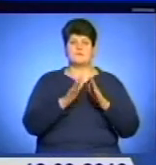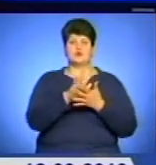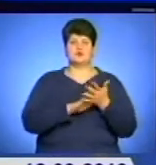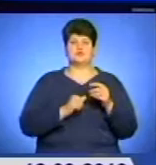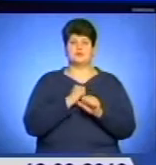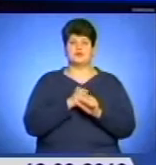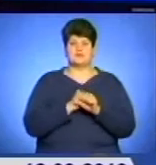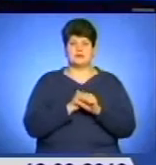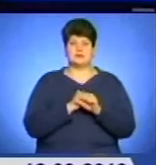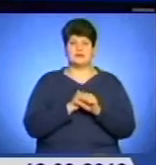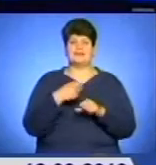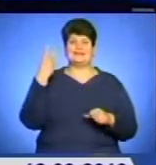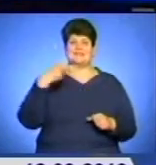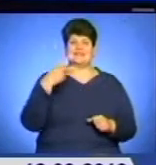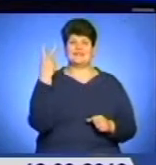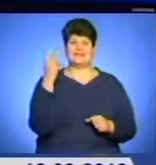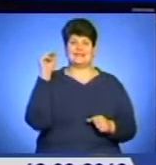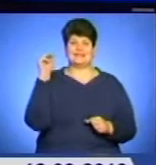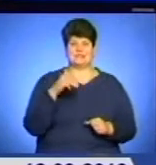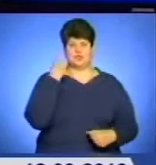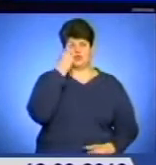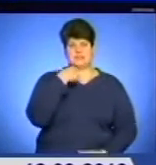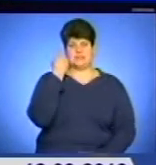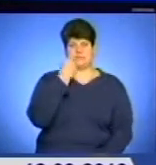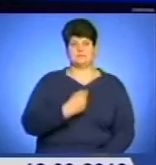працювати майже 22 тисячі осіб.